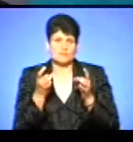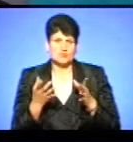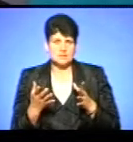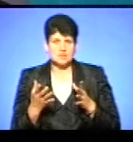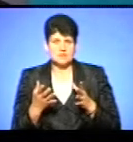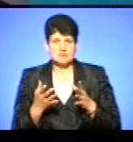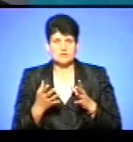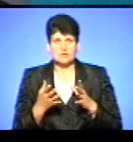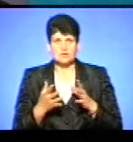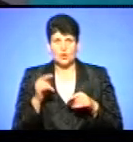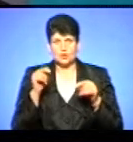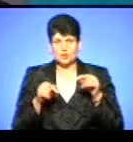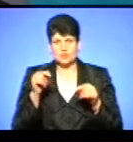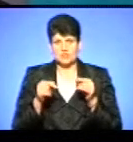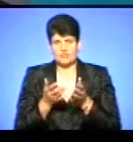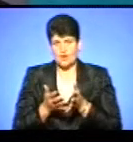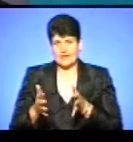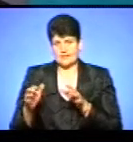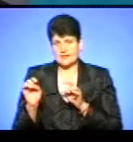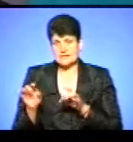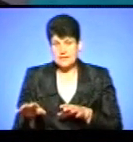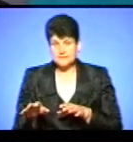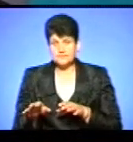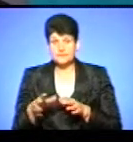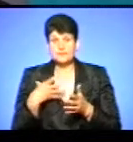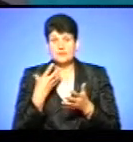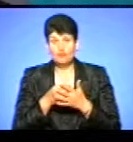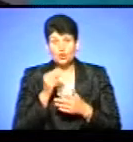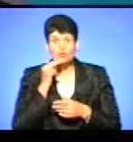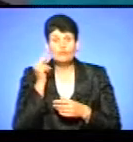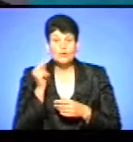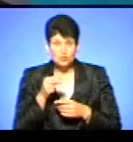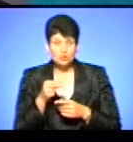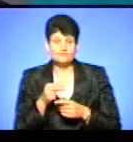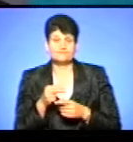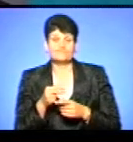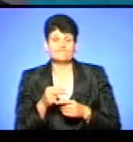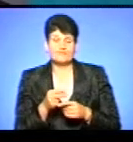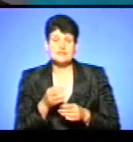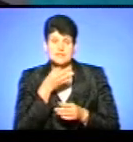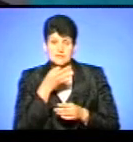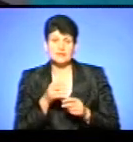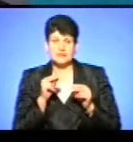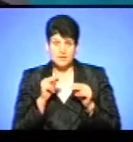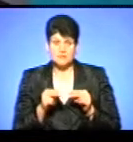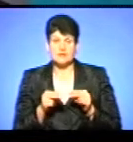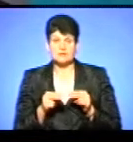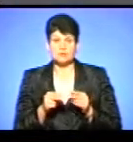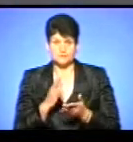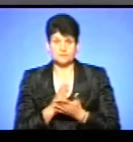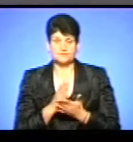підключилися до дощової системи каналізації. Свою вину, в принципі, порушники визнали, тому що тут не можна її не визнати.